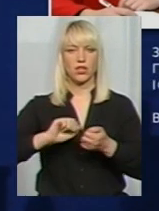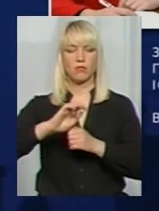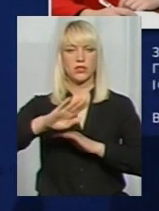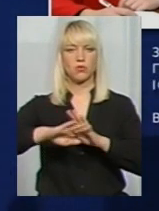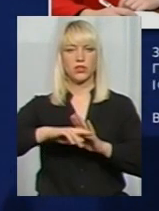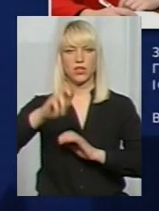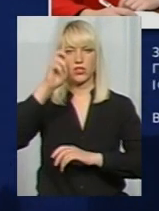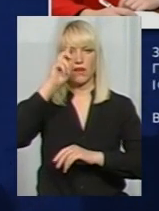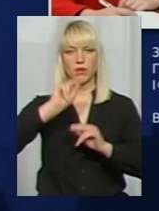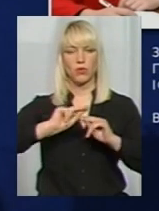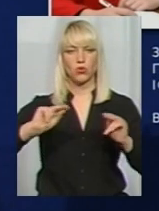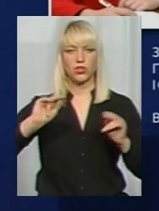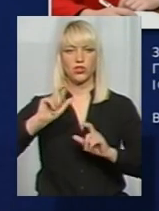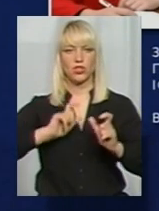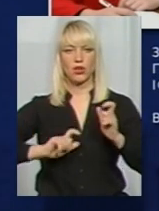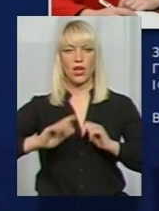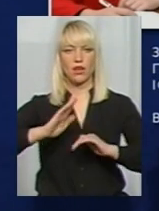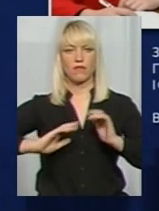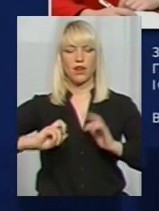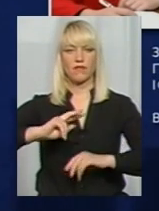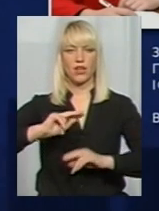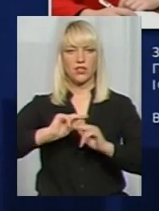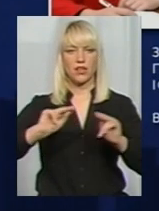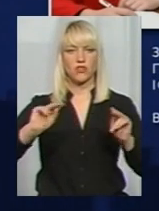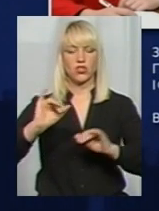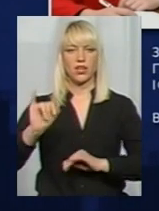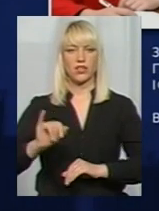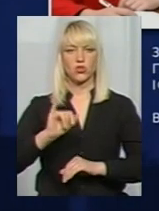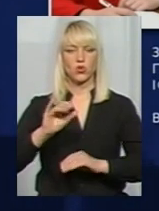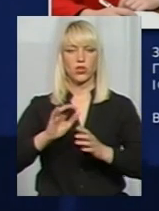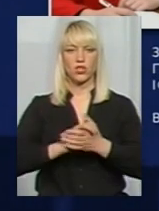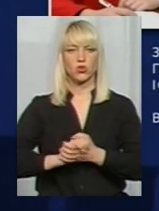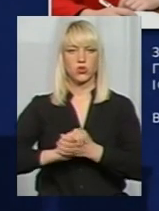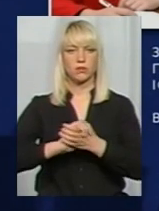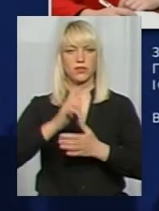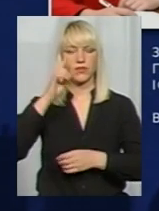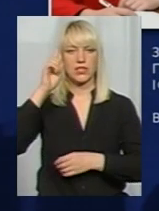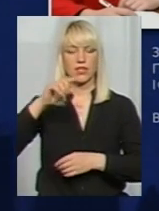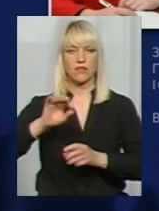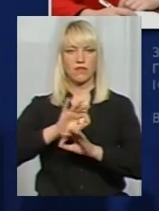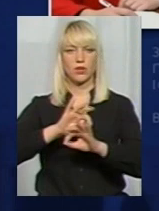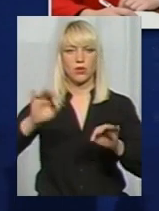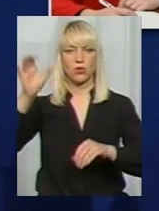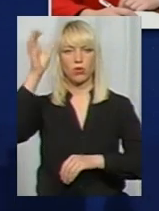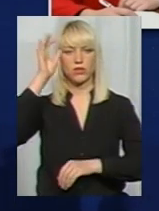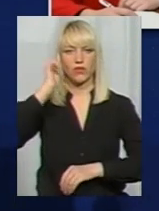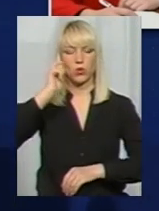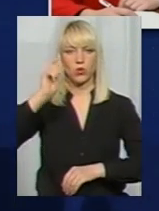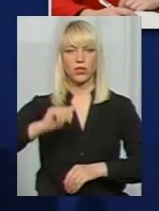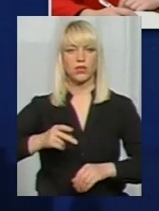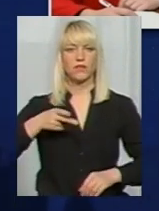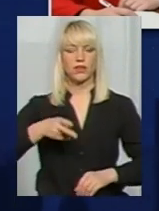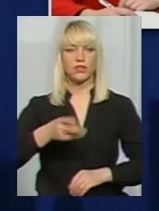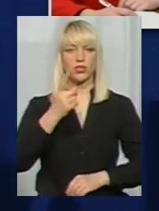-Подільський державний педагогічний інститут, кваліфікація, вчитель історії і суспільствознавства, відмінник освіти України. З